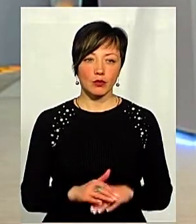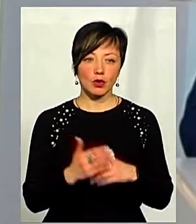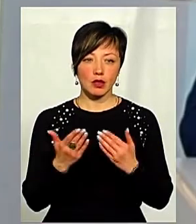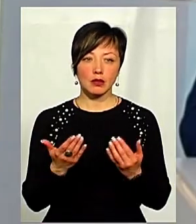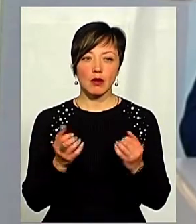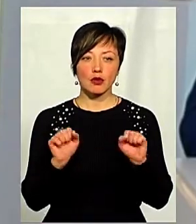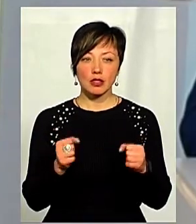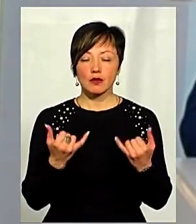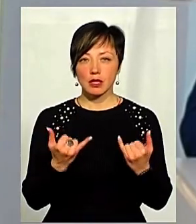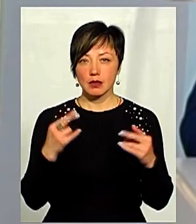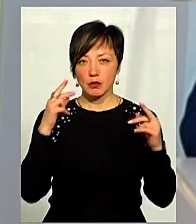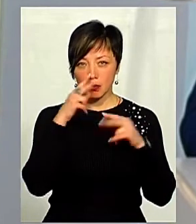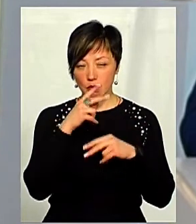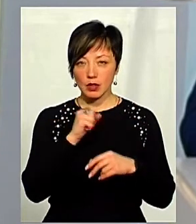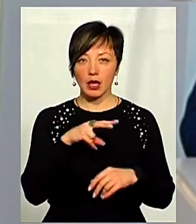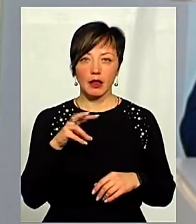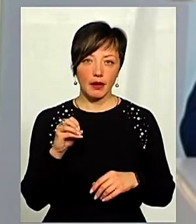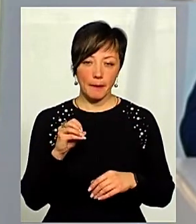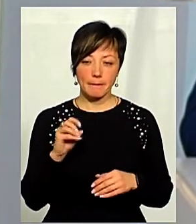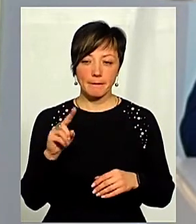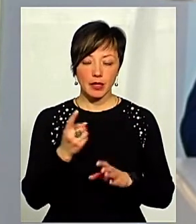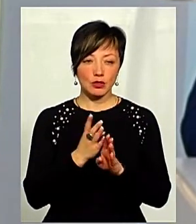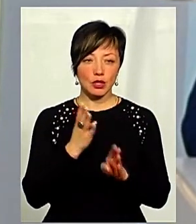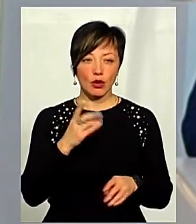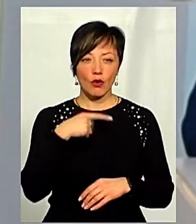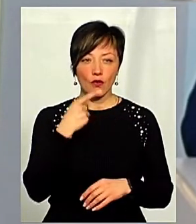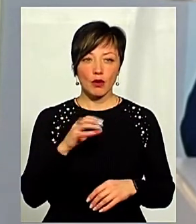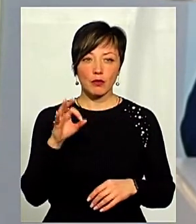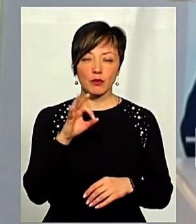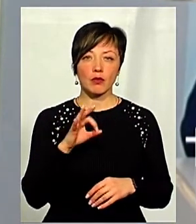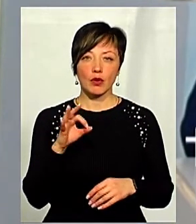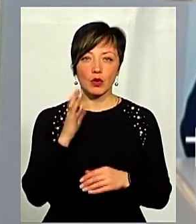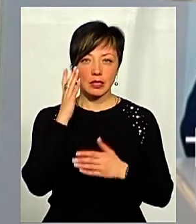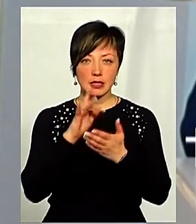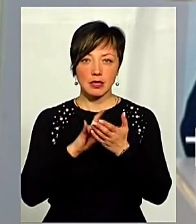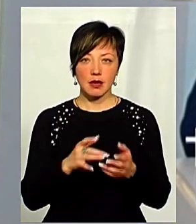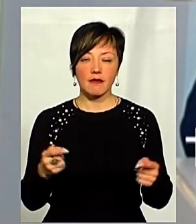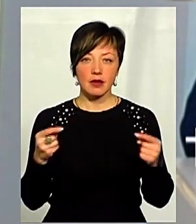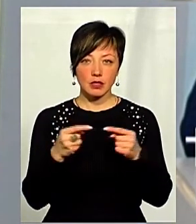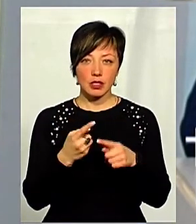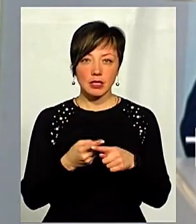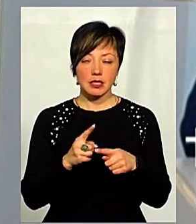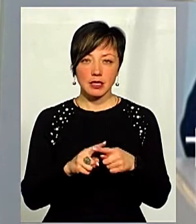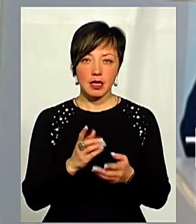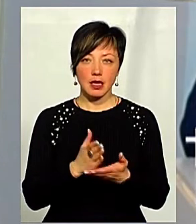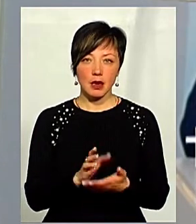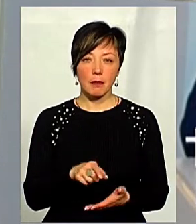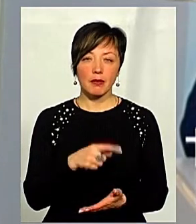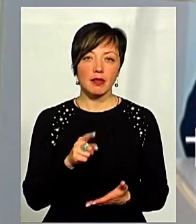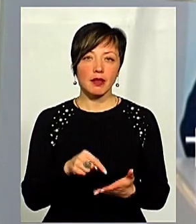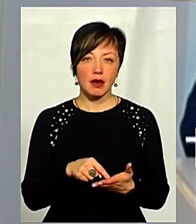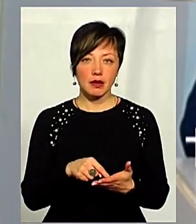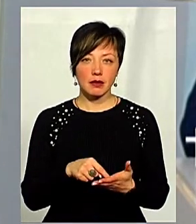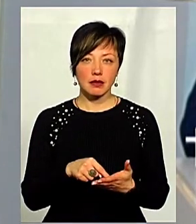Можливо, зараз помилюся, але передусім, якщо ми говоримо про ті цілі, які були визначені, це є питання